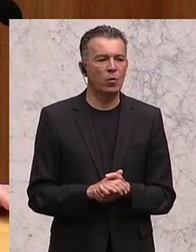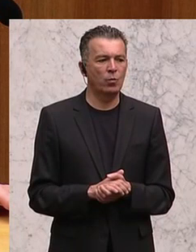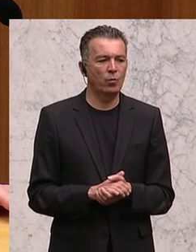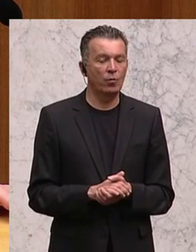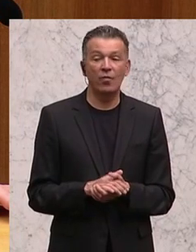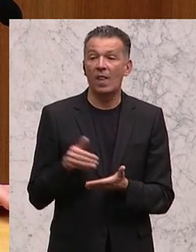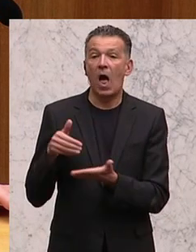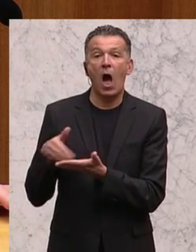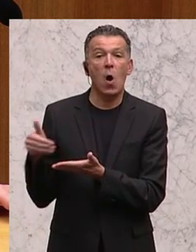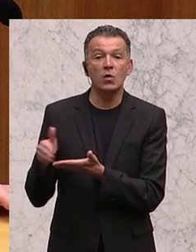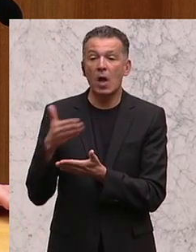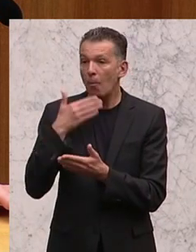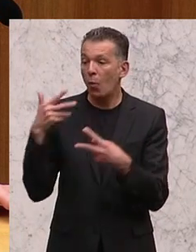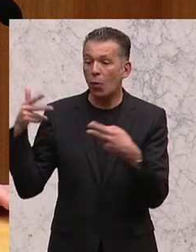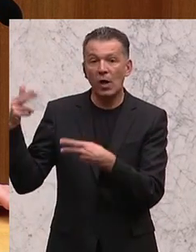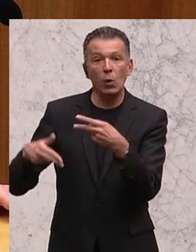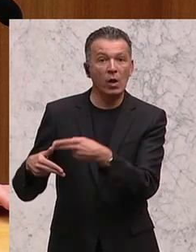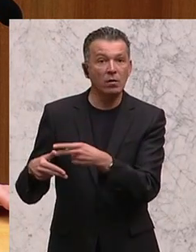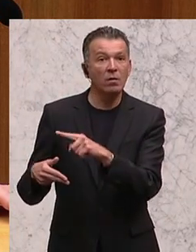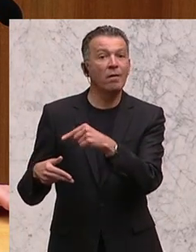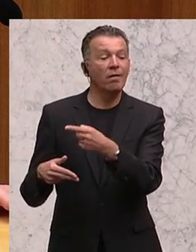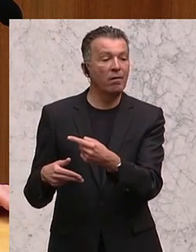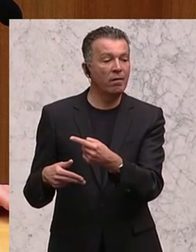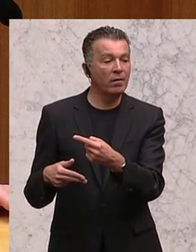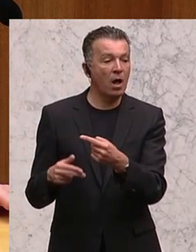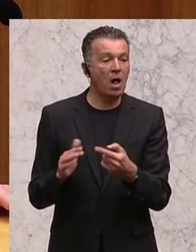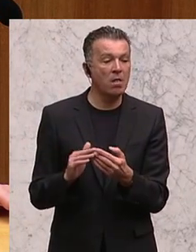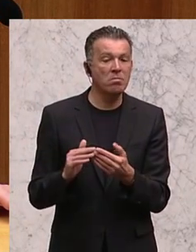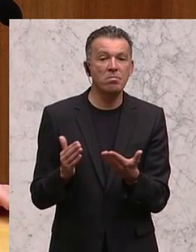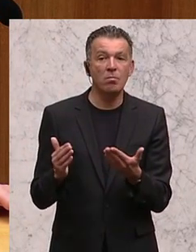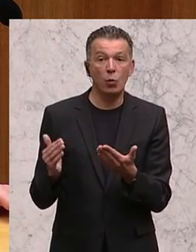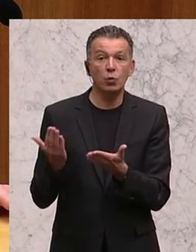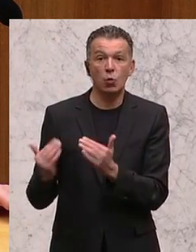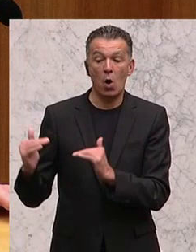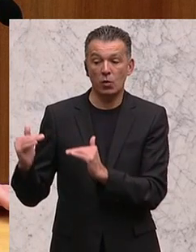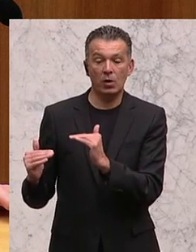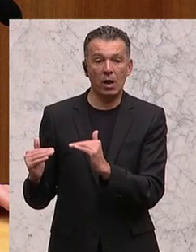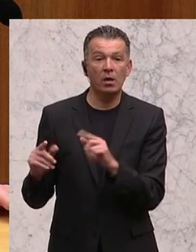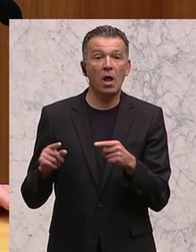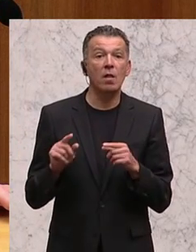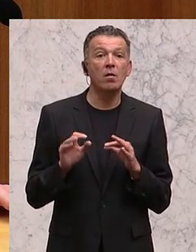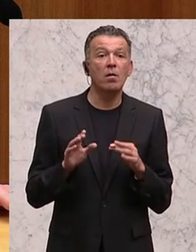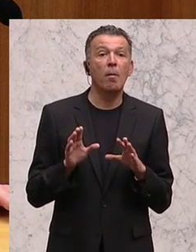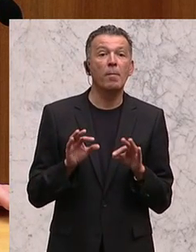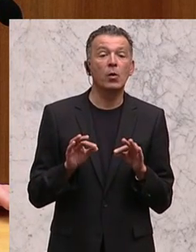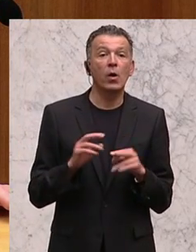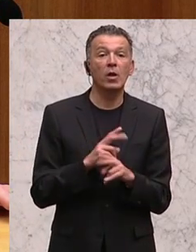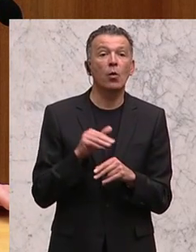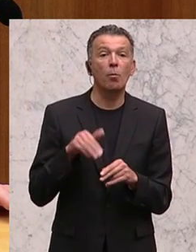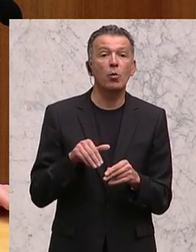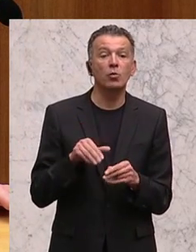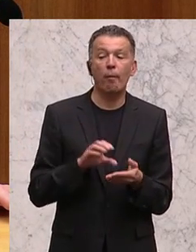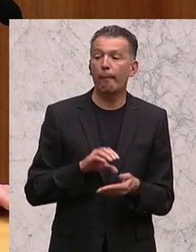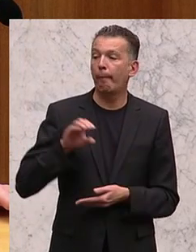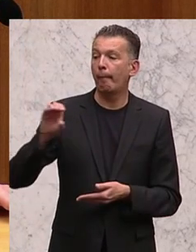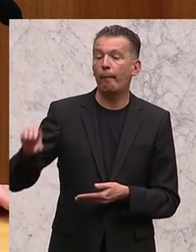Ausgaben gekürzt werden seitens der Europäischen Union und dadurch eine Kompensation stattfindet, das für Österreich einen Mehrbetrag bedeuten von